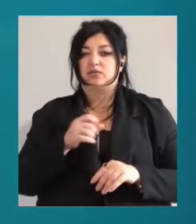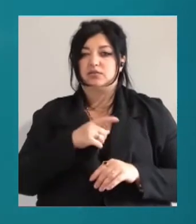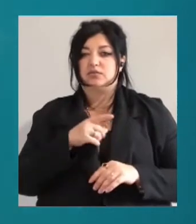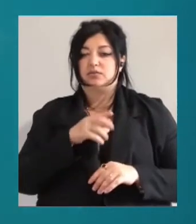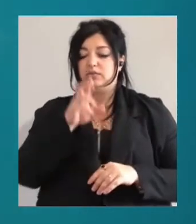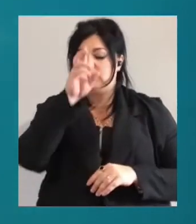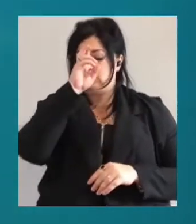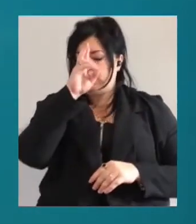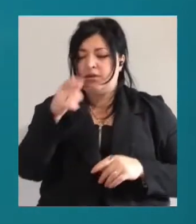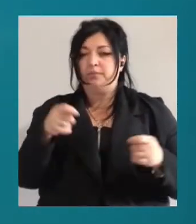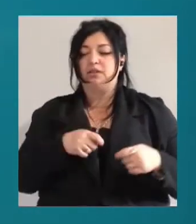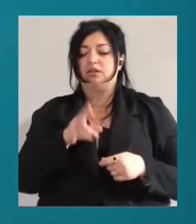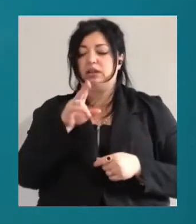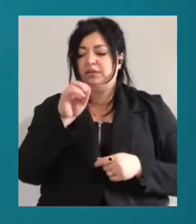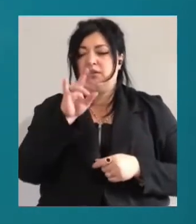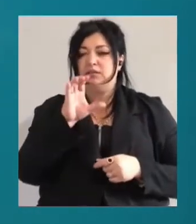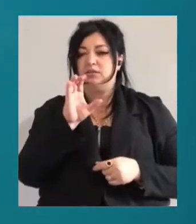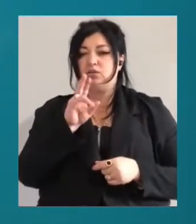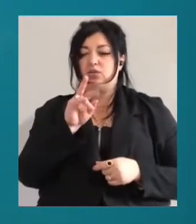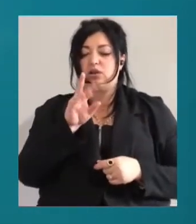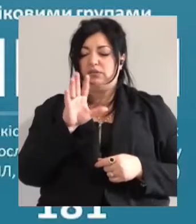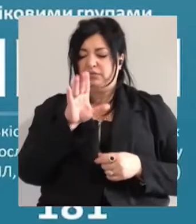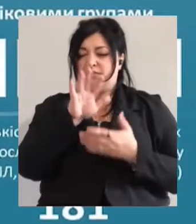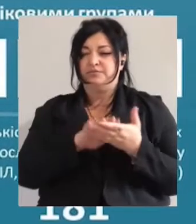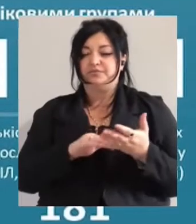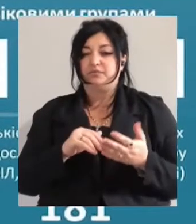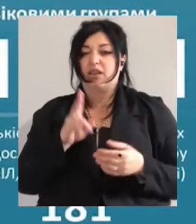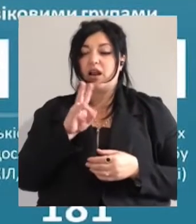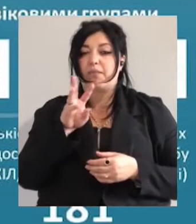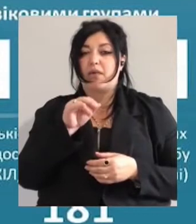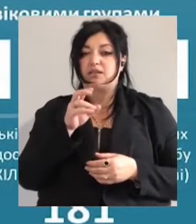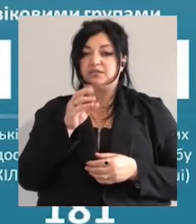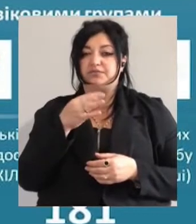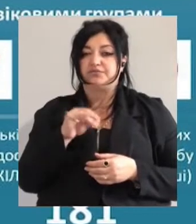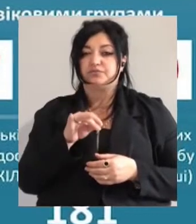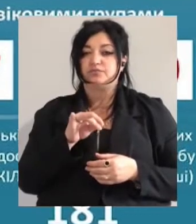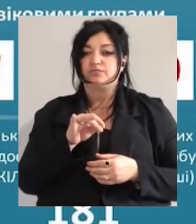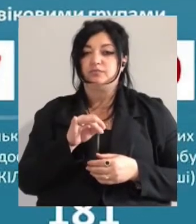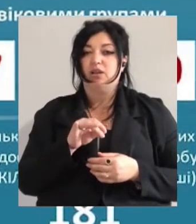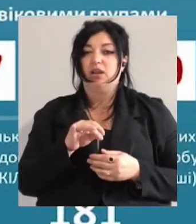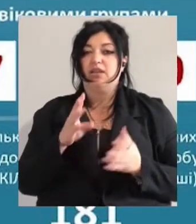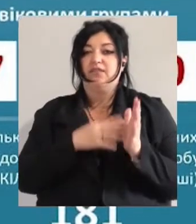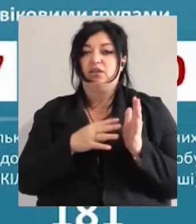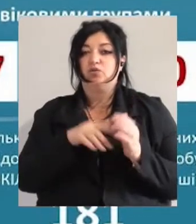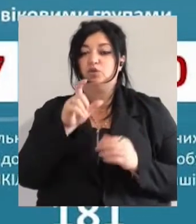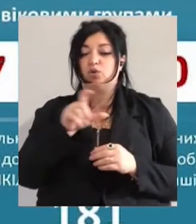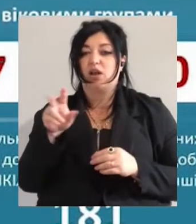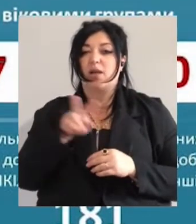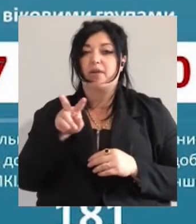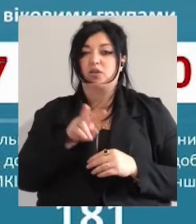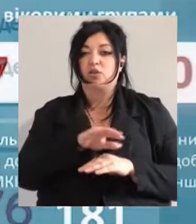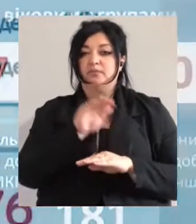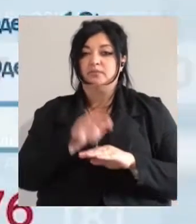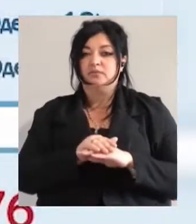Соколов. За інформацією прес-секретарки Одеської міськради Наталі Мальцевої, в Одесі 90 людей з лабораторно підтвердженим діагнозом COVID